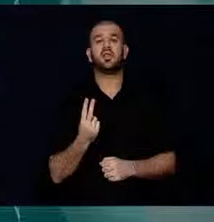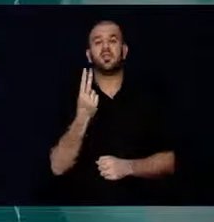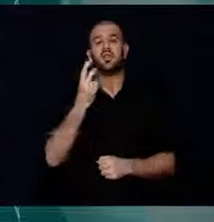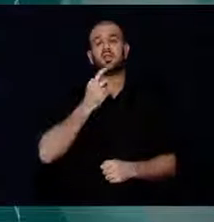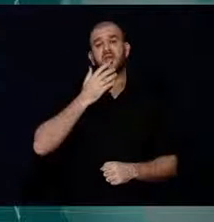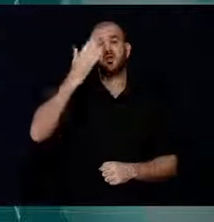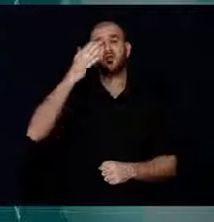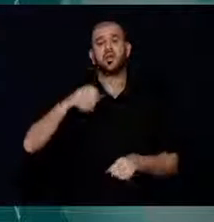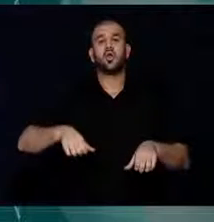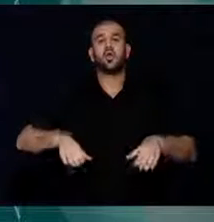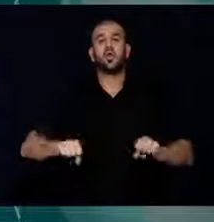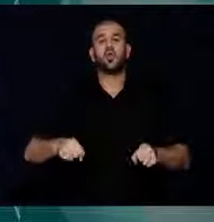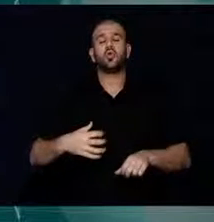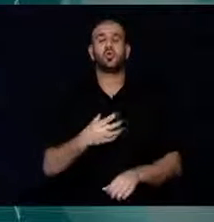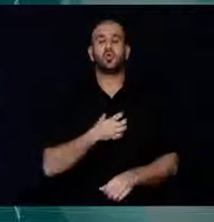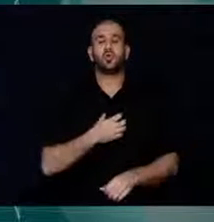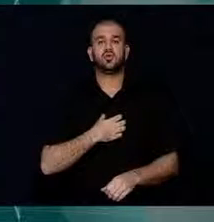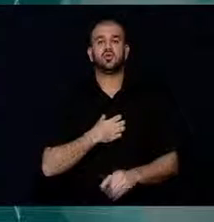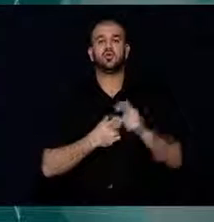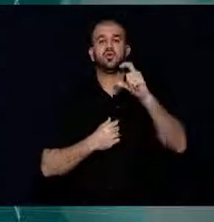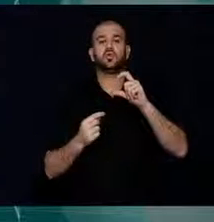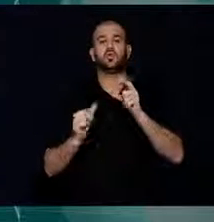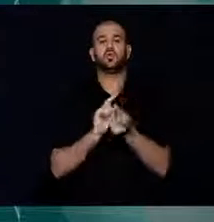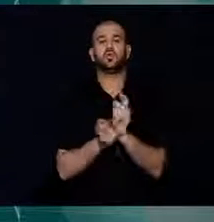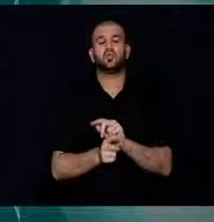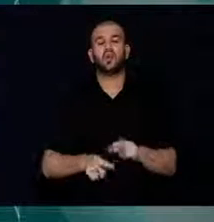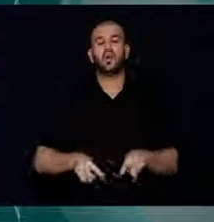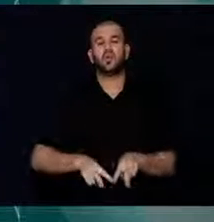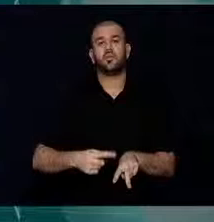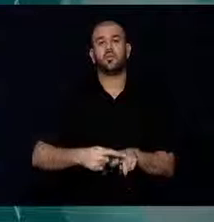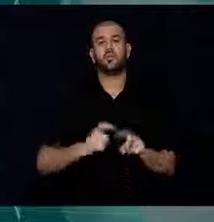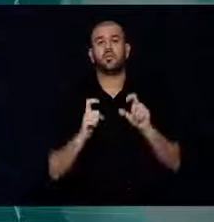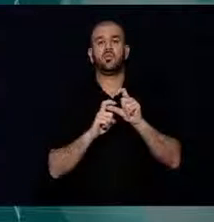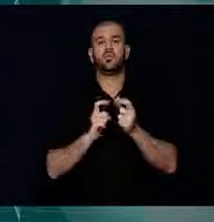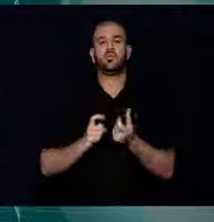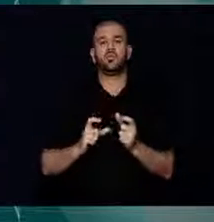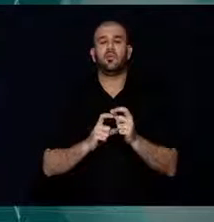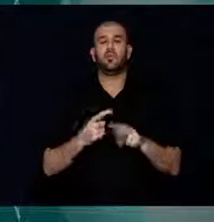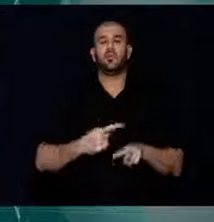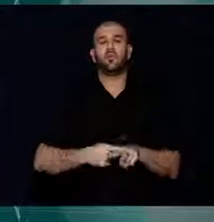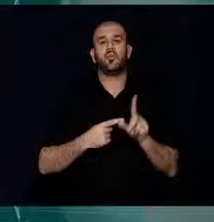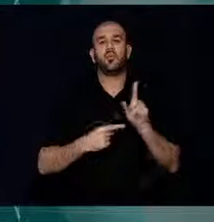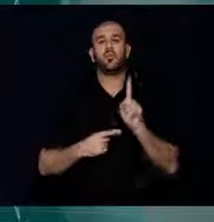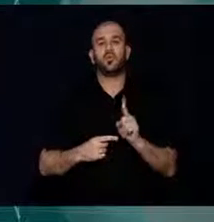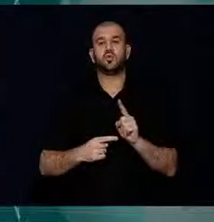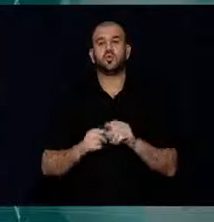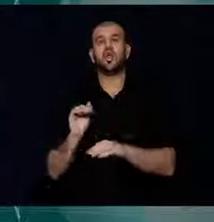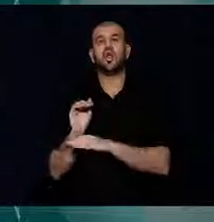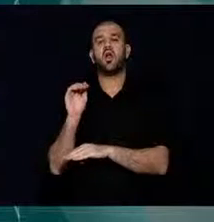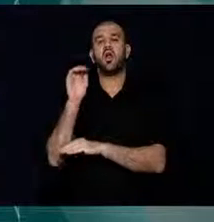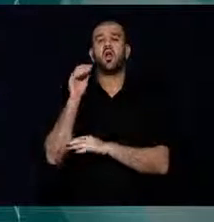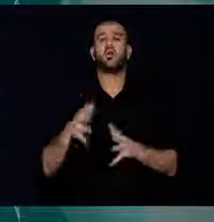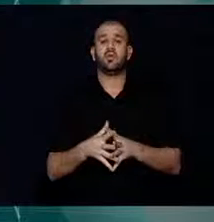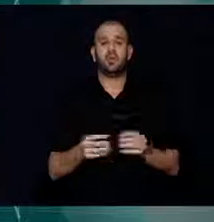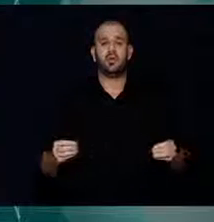27 yaşındaki motosiklet sürücüsü Cuma Mausal'ı hayatını